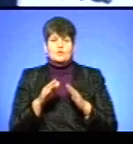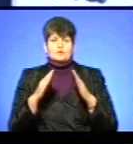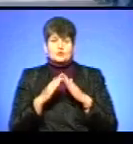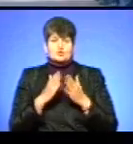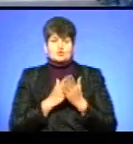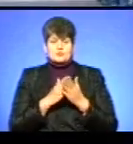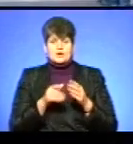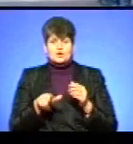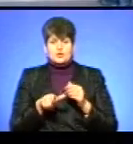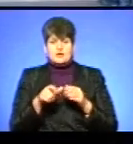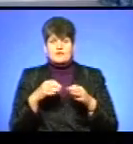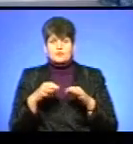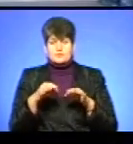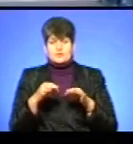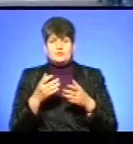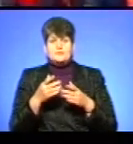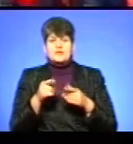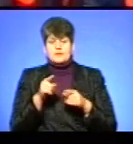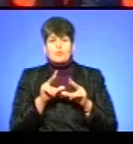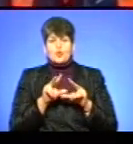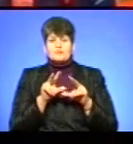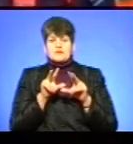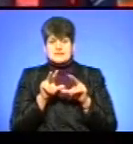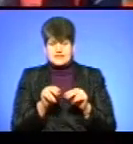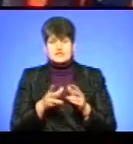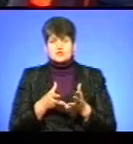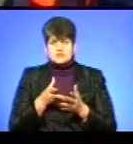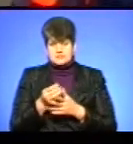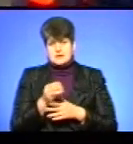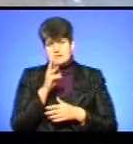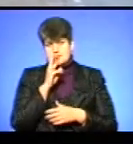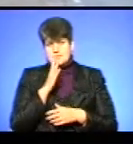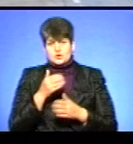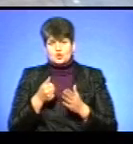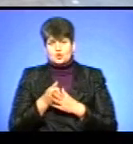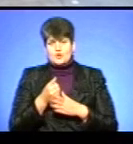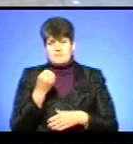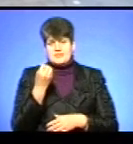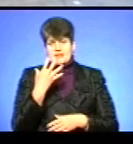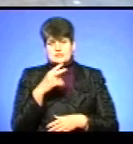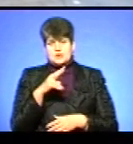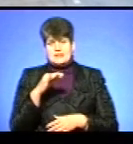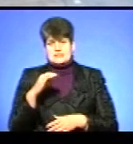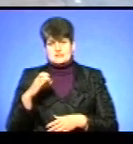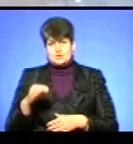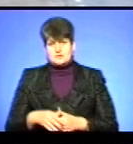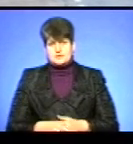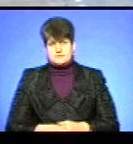області. І там, за словами Андрія Присяжного, їм пообіцяли, що виплатять зарплату до 15 листопада.